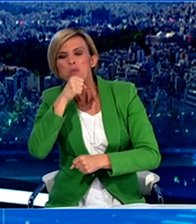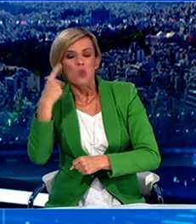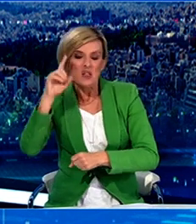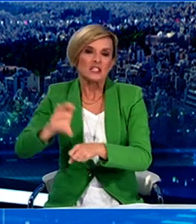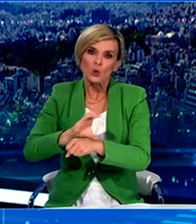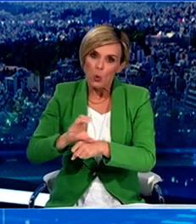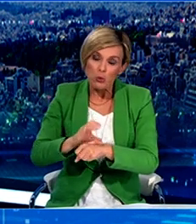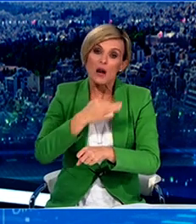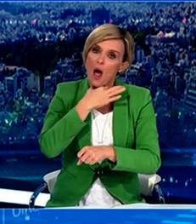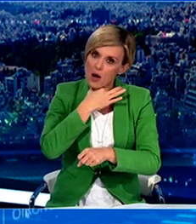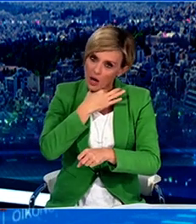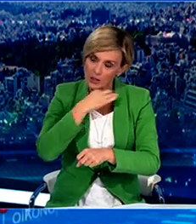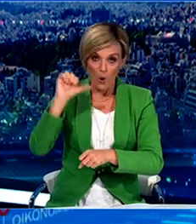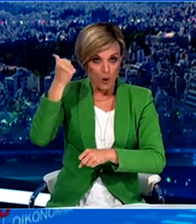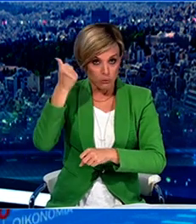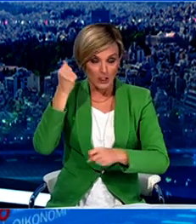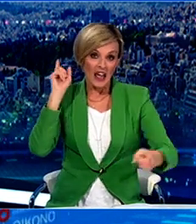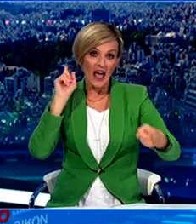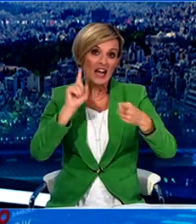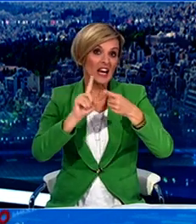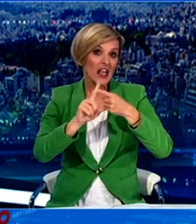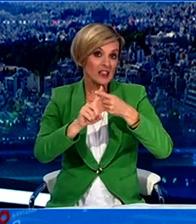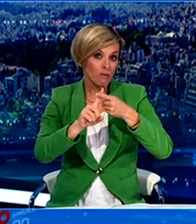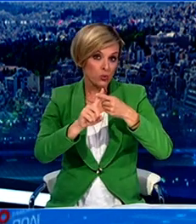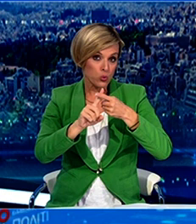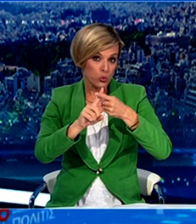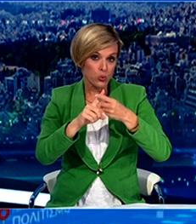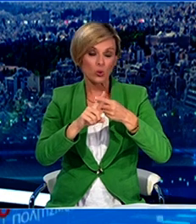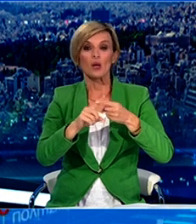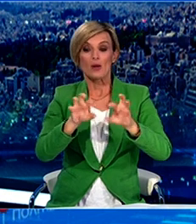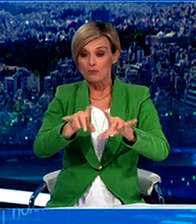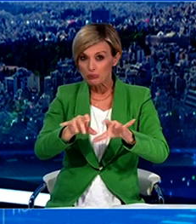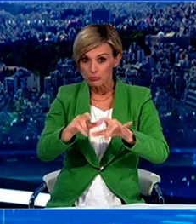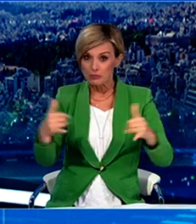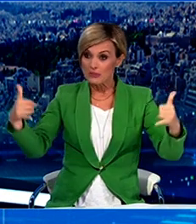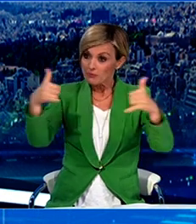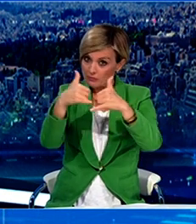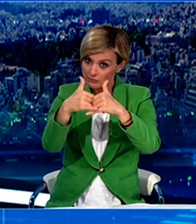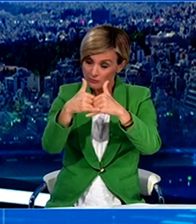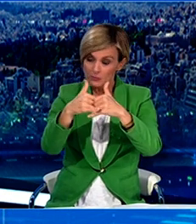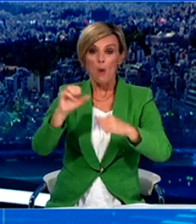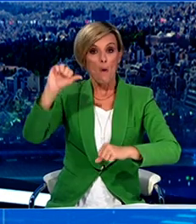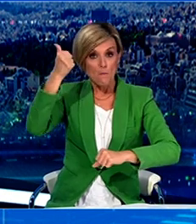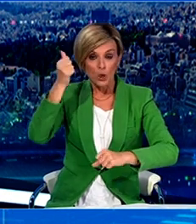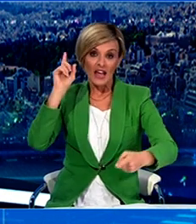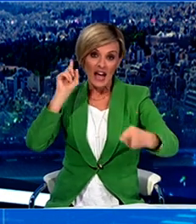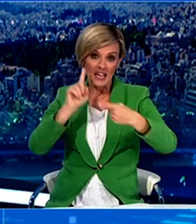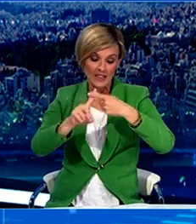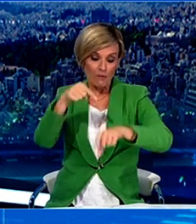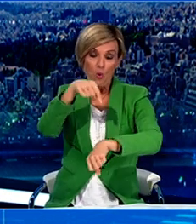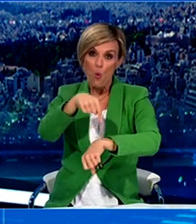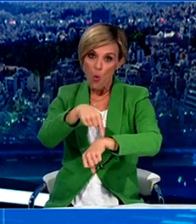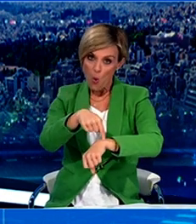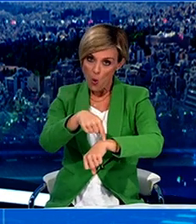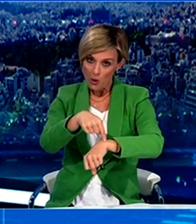ανάγκες, μετά τον καθορισμό ραντεβού για τον οποίο ενημερώνεται εγγράφος ή ηλεκτρονικός οπολίτης και υπό την επιπλέον προϋπόθεση επίδειξής